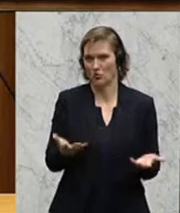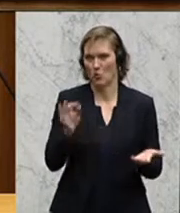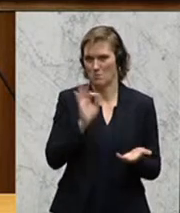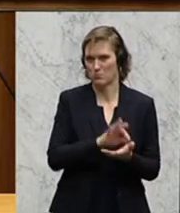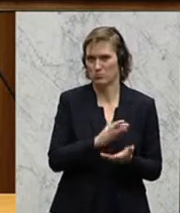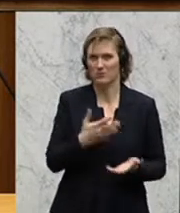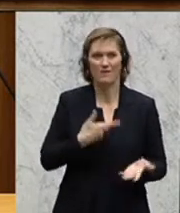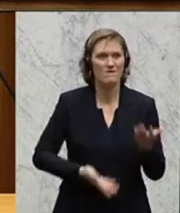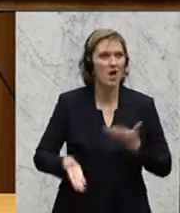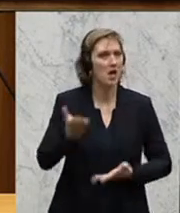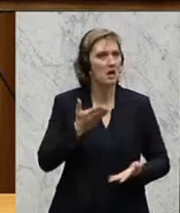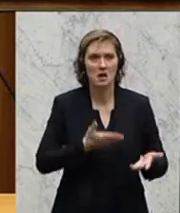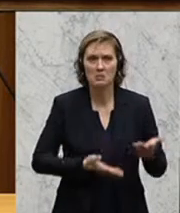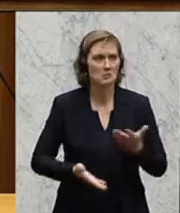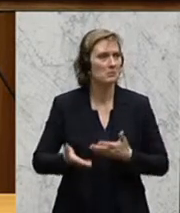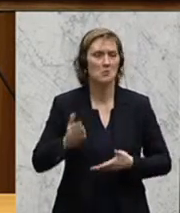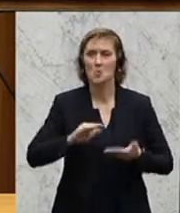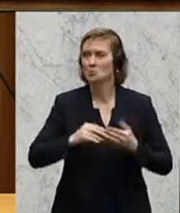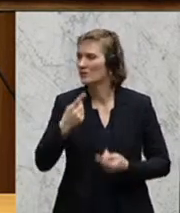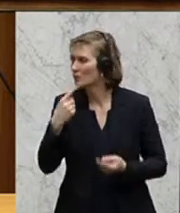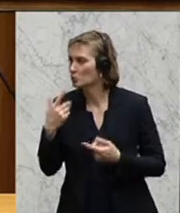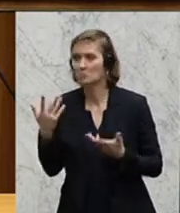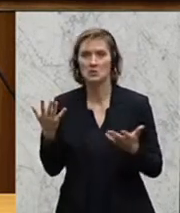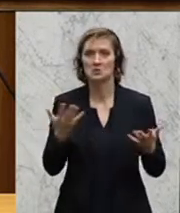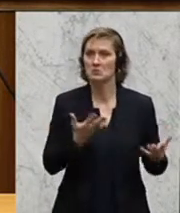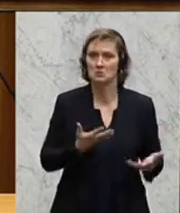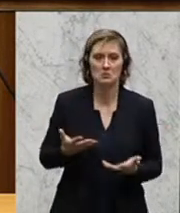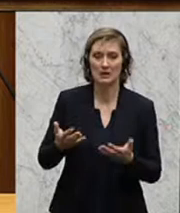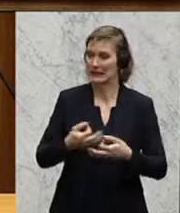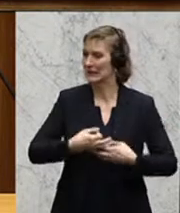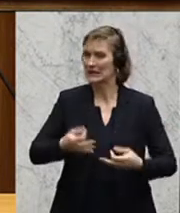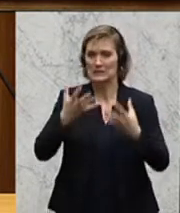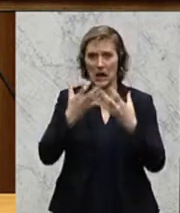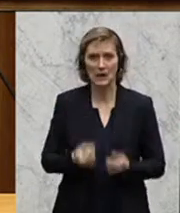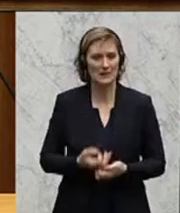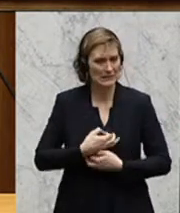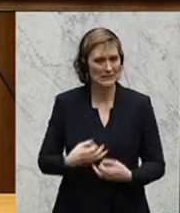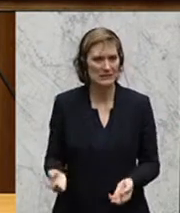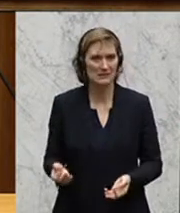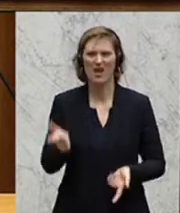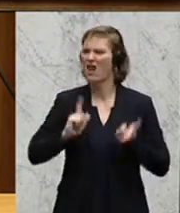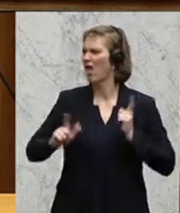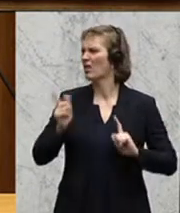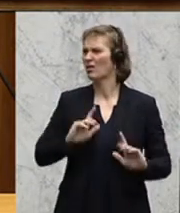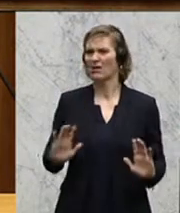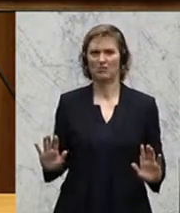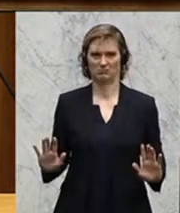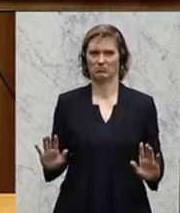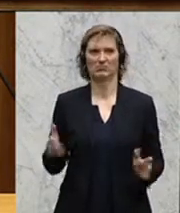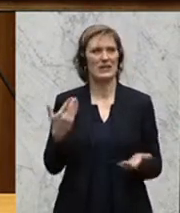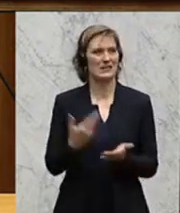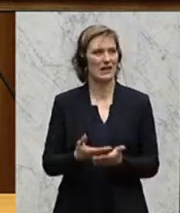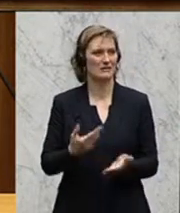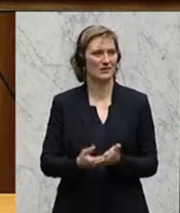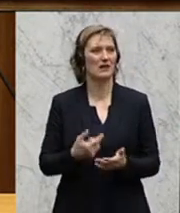aber in den Verhandlungen, trotz konstruktiver Gespräche, in dieser Ausgestaltung leider nicht gelungen. Leider nicht gelungen, womit ich